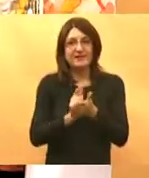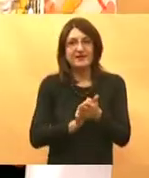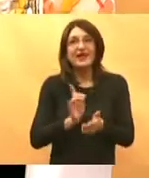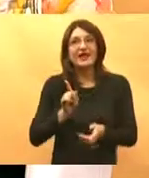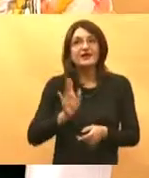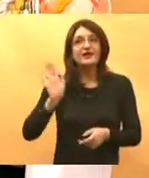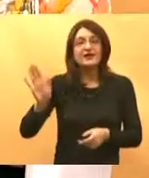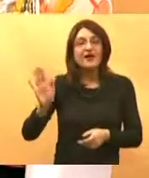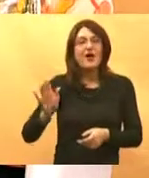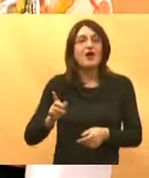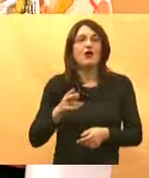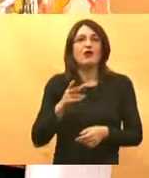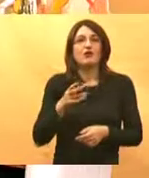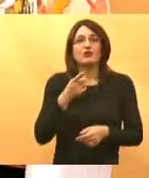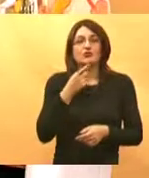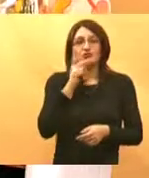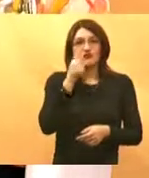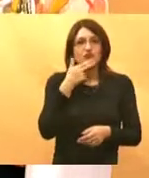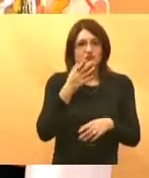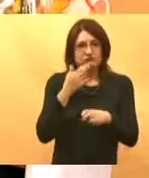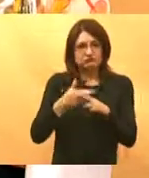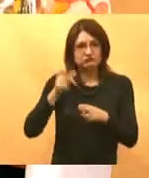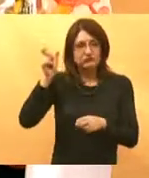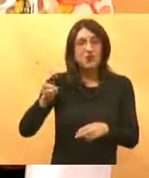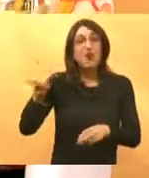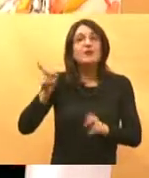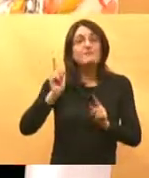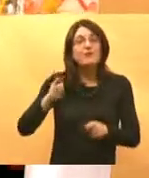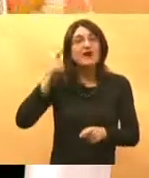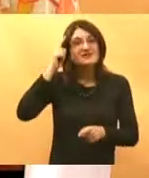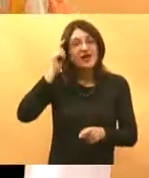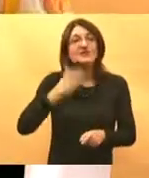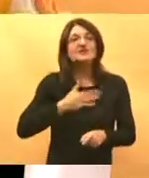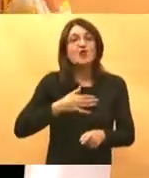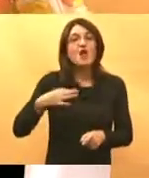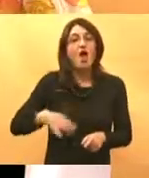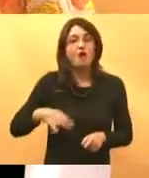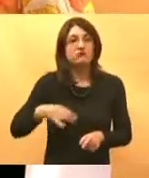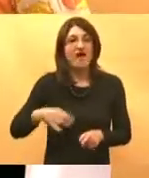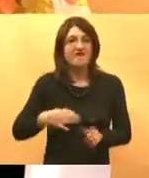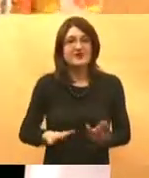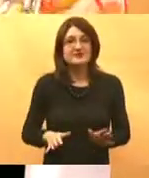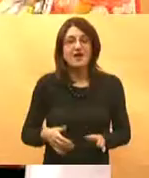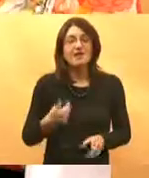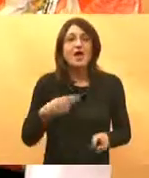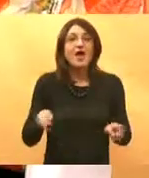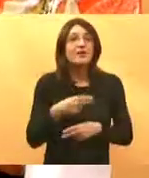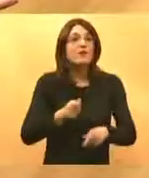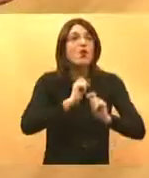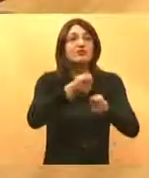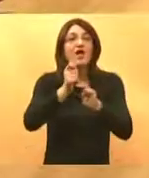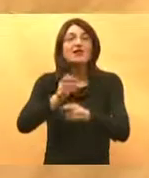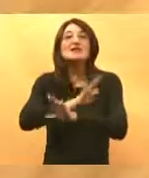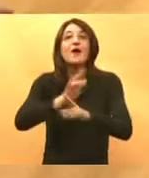obvezama ja se uvijek na to vraćam jer mislim da bez toga nema prava ja nemam prava nemamo mi novaca dati sva moguća prava bez